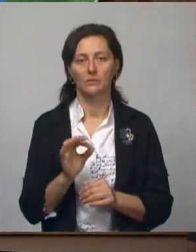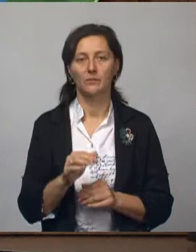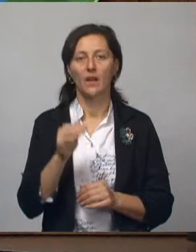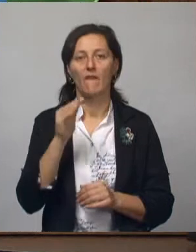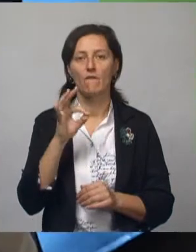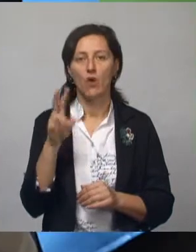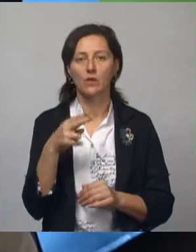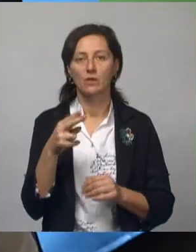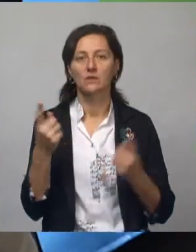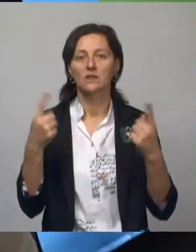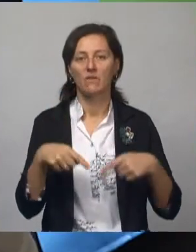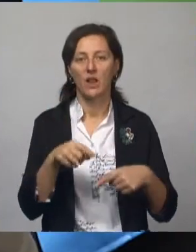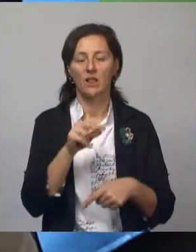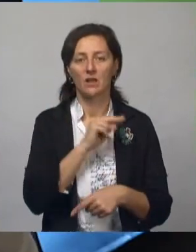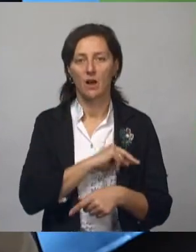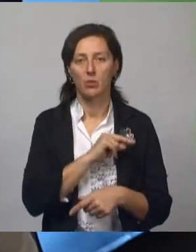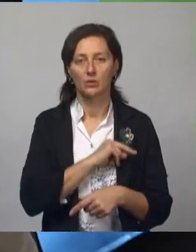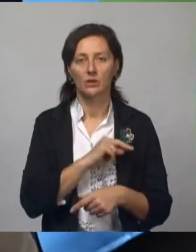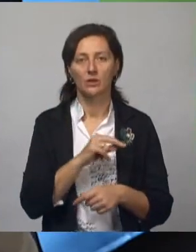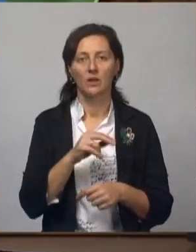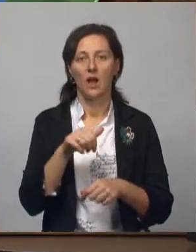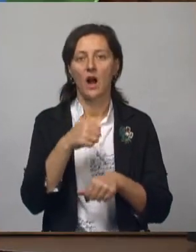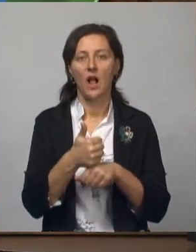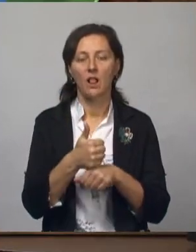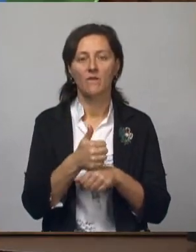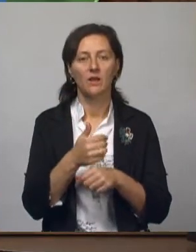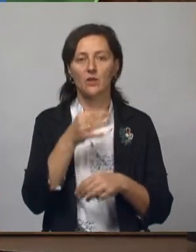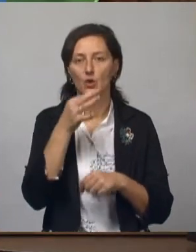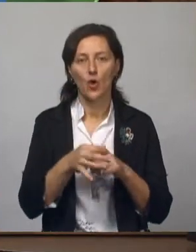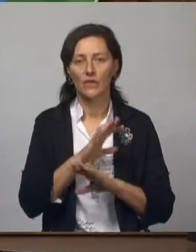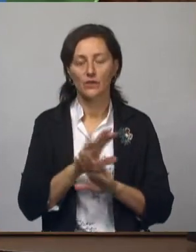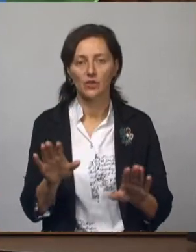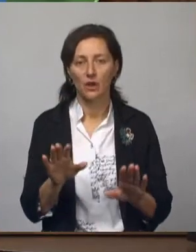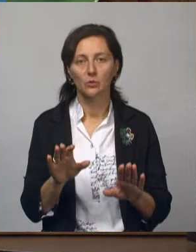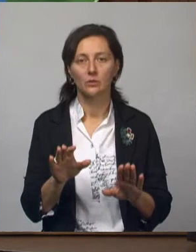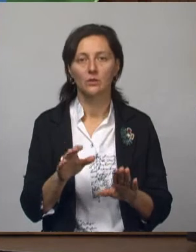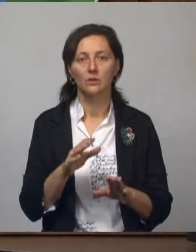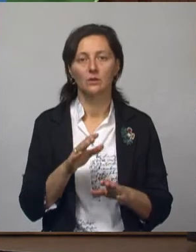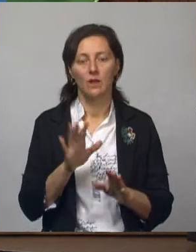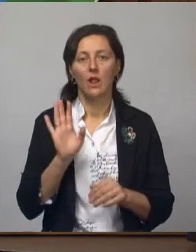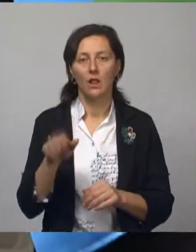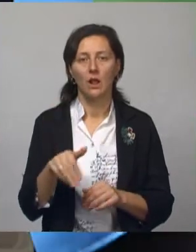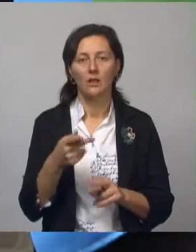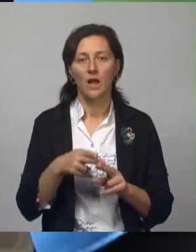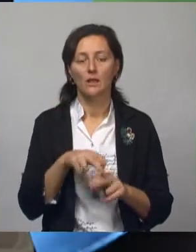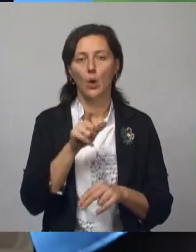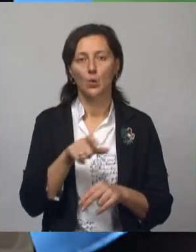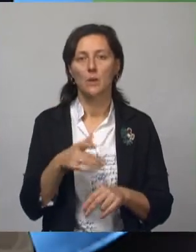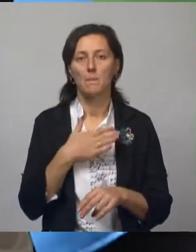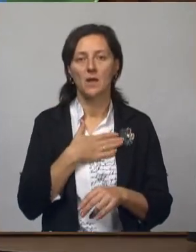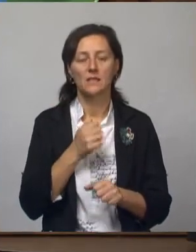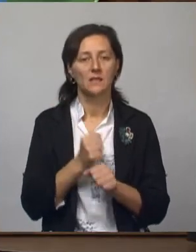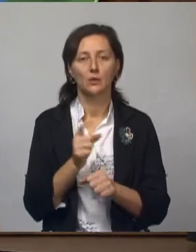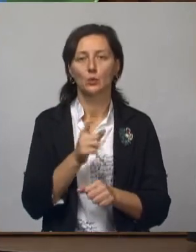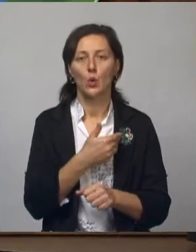завалил работу, просто завалил. Главы спрыгивают, не мое, это фонда. Ну ладно, люди мои, делайте что